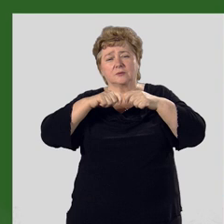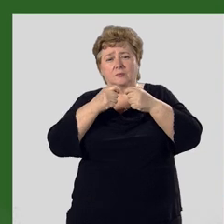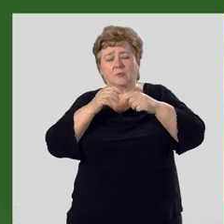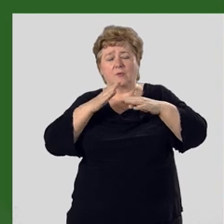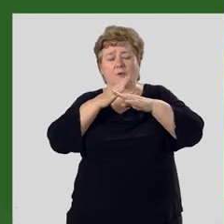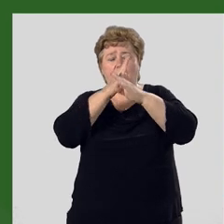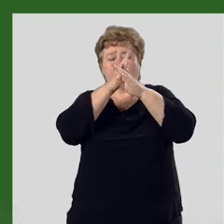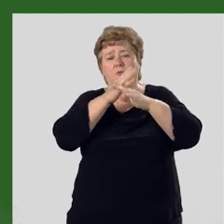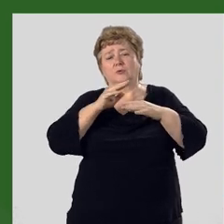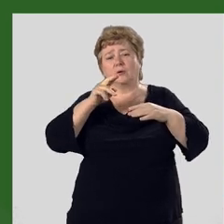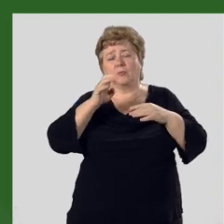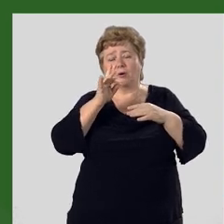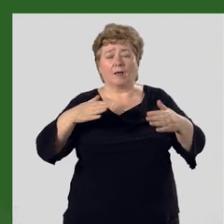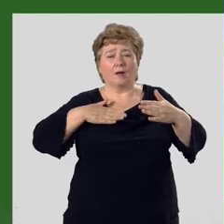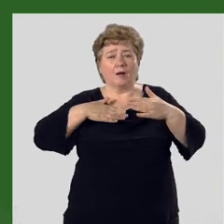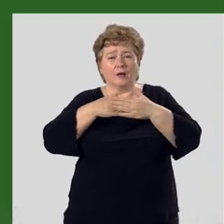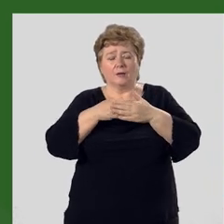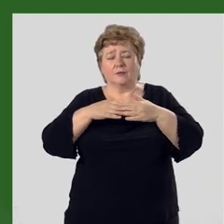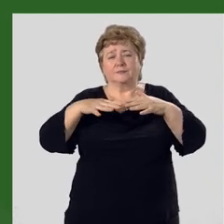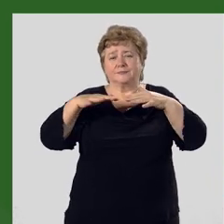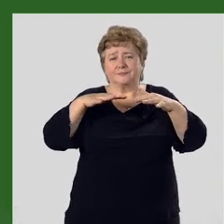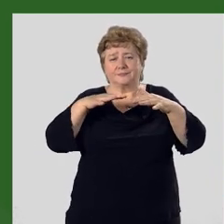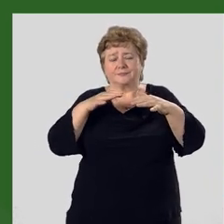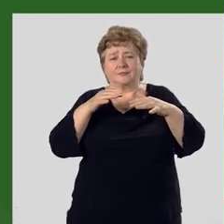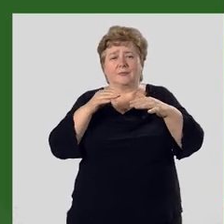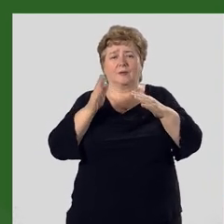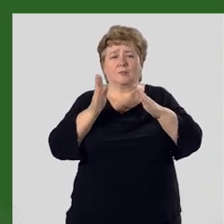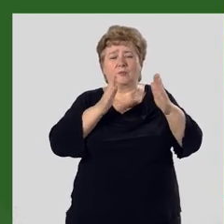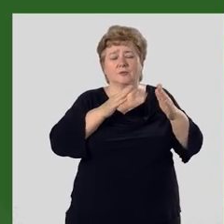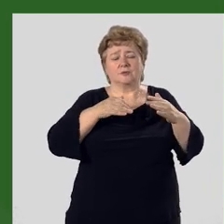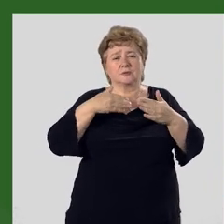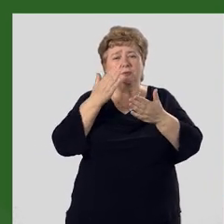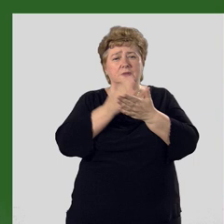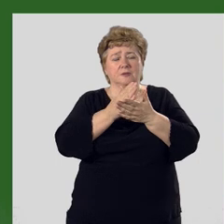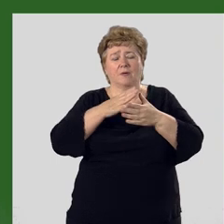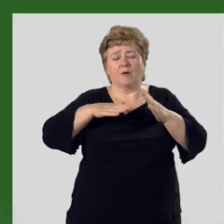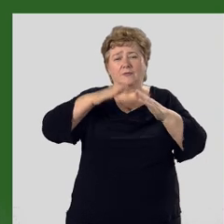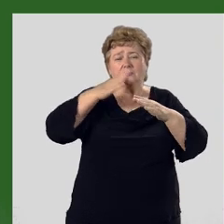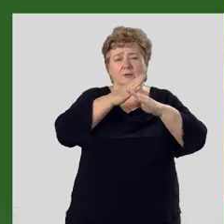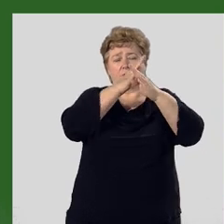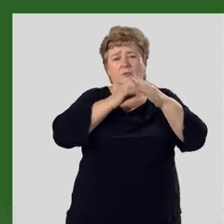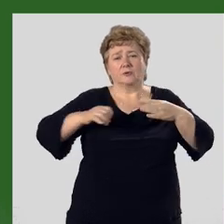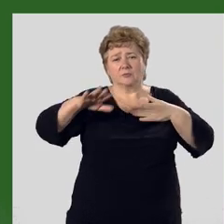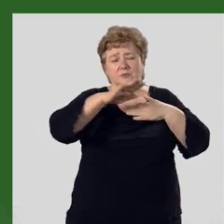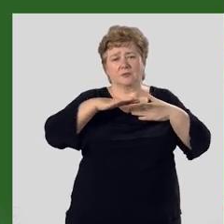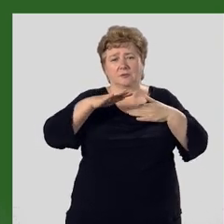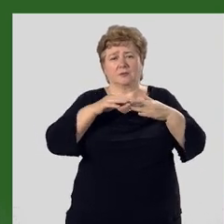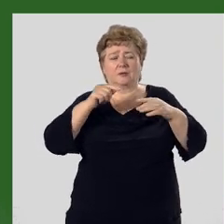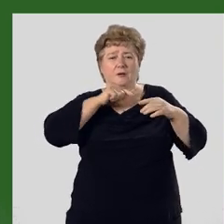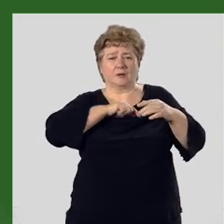горных пород. Интенсивные гравитационные процессы, присущие всем высокогорным странам,